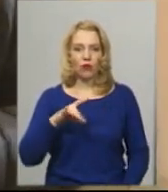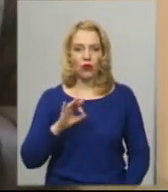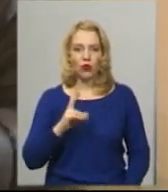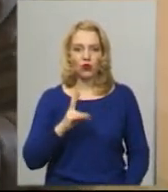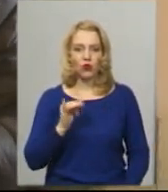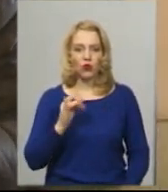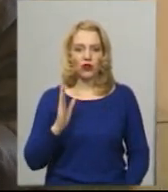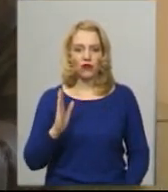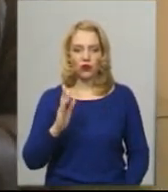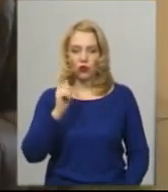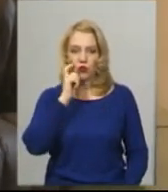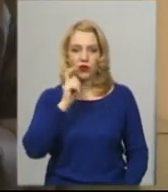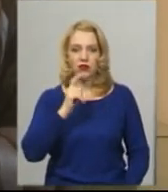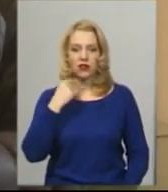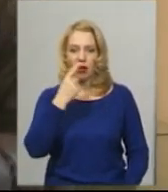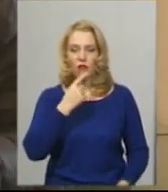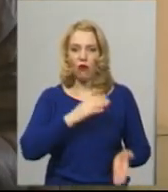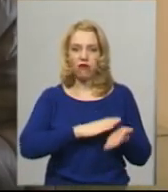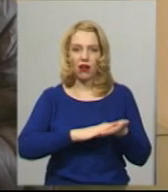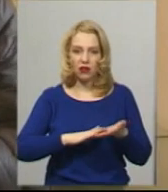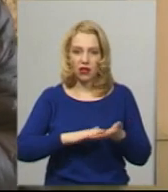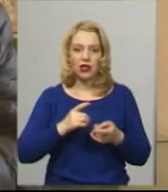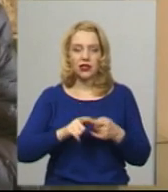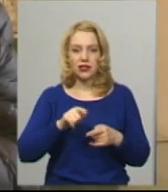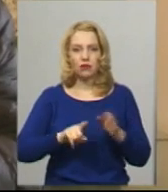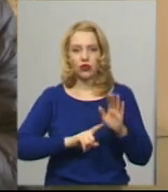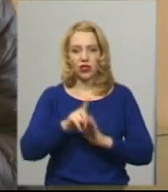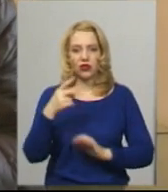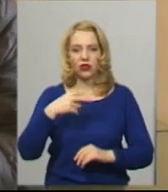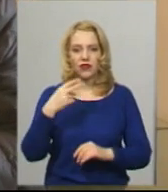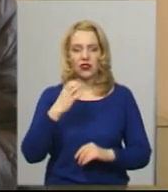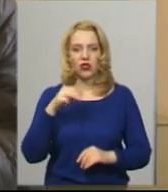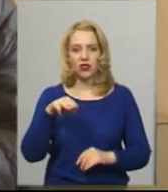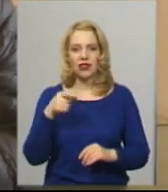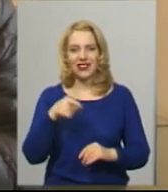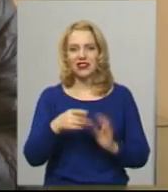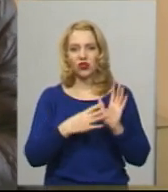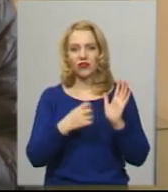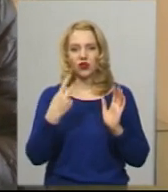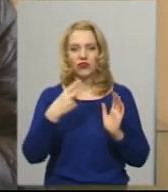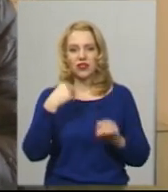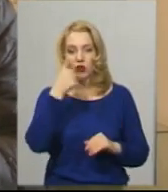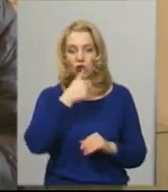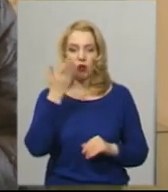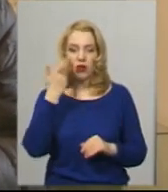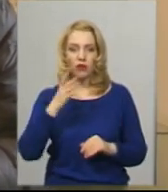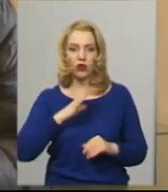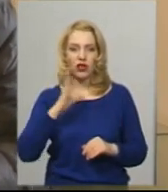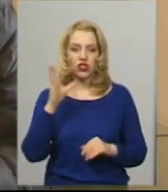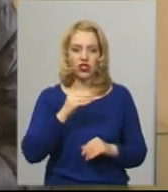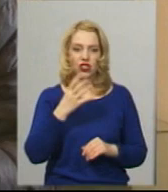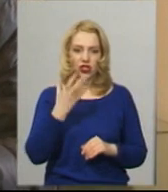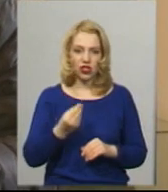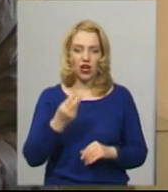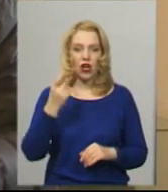українською мовою. Це початок ХХ століття, 1920 роки, коли була ще українізація,